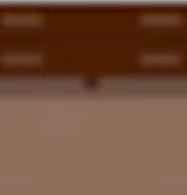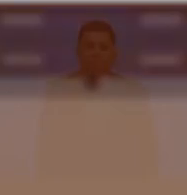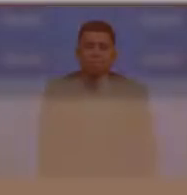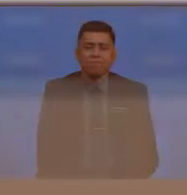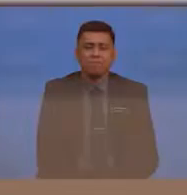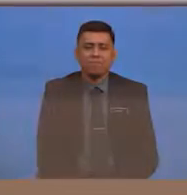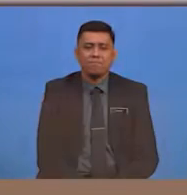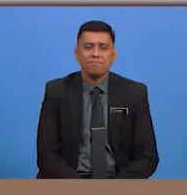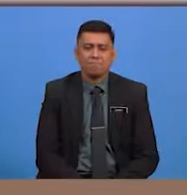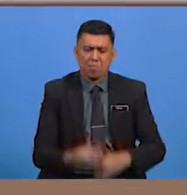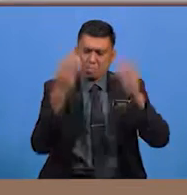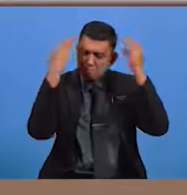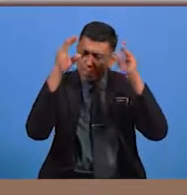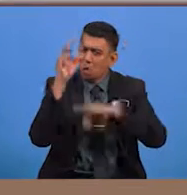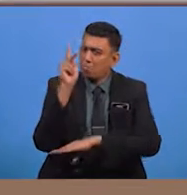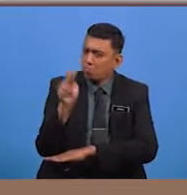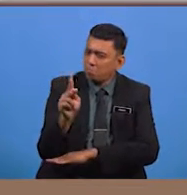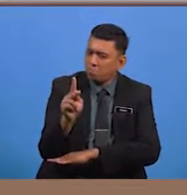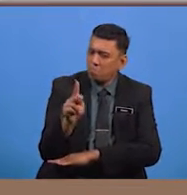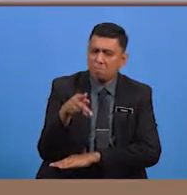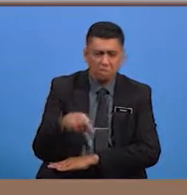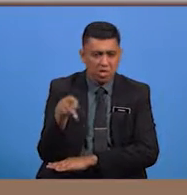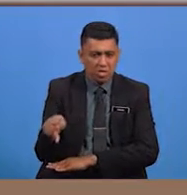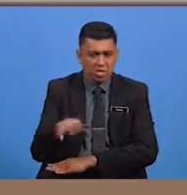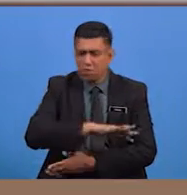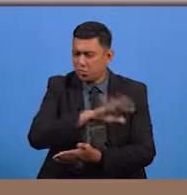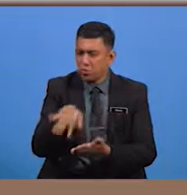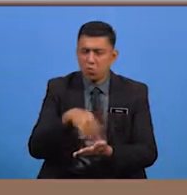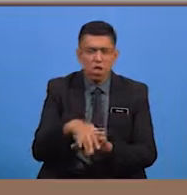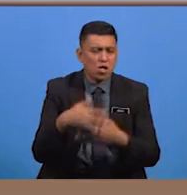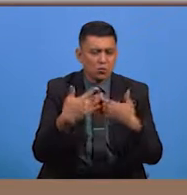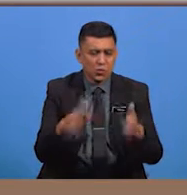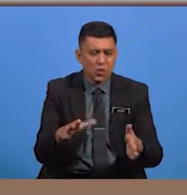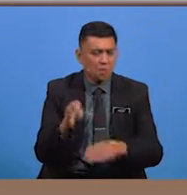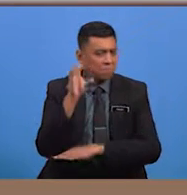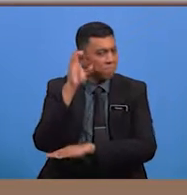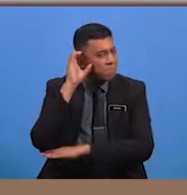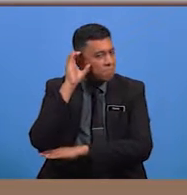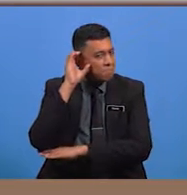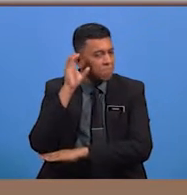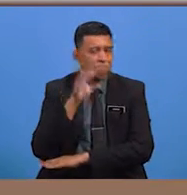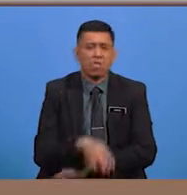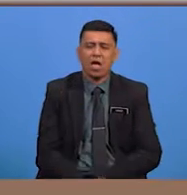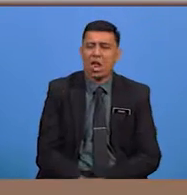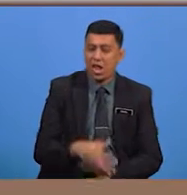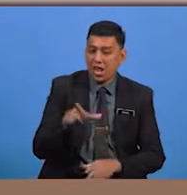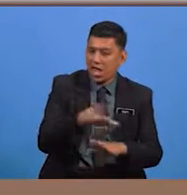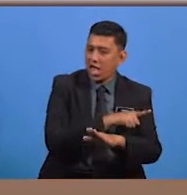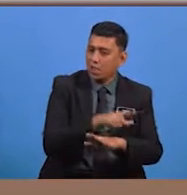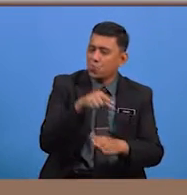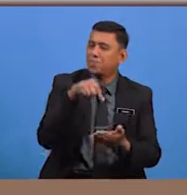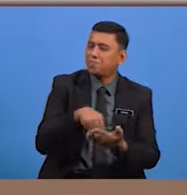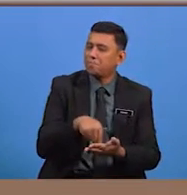Cikgu pasti pelajar semua pernah dengar lagu Rasa Sayang, eh Jadi,